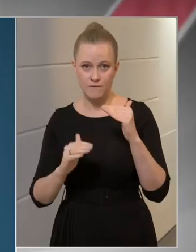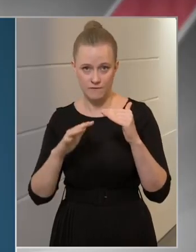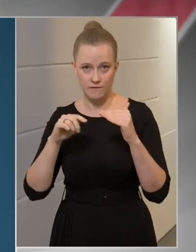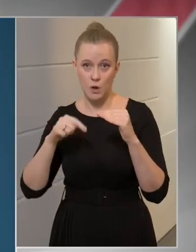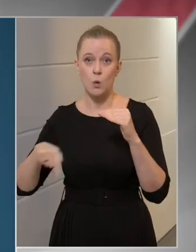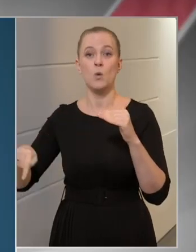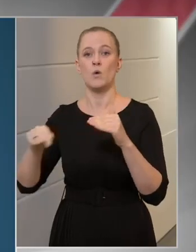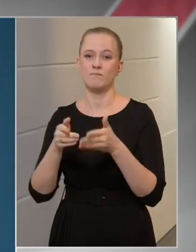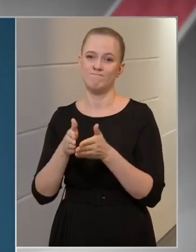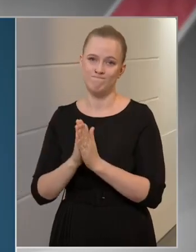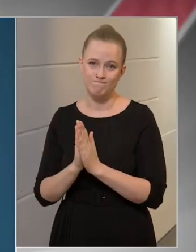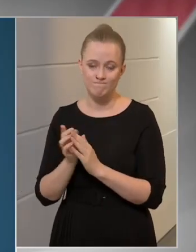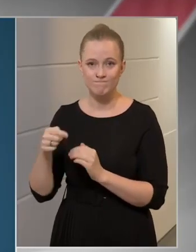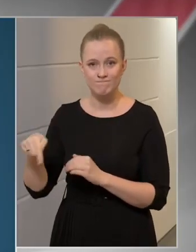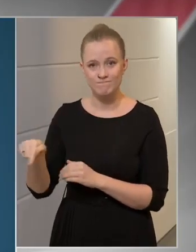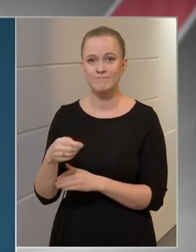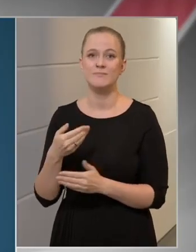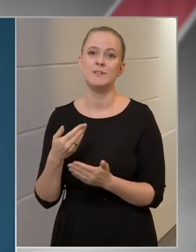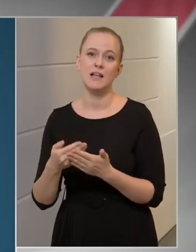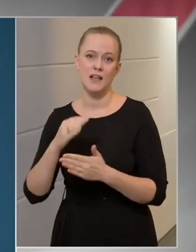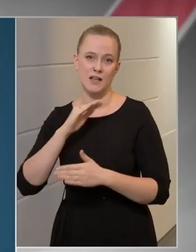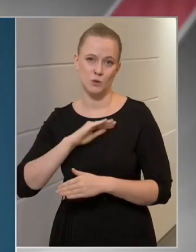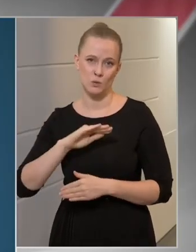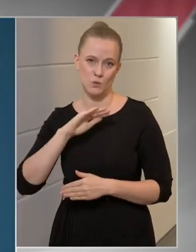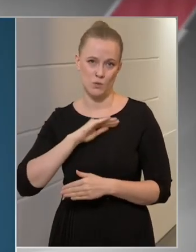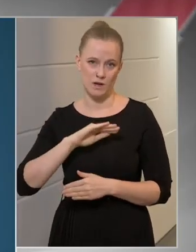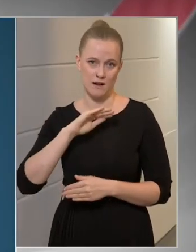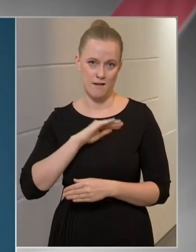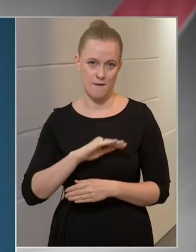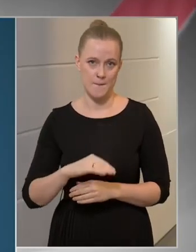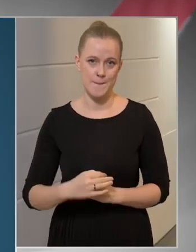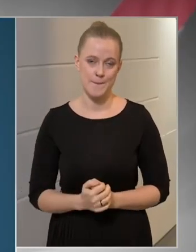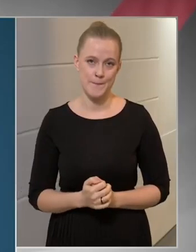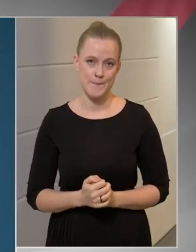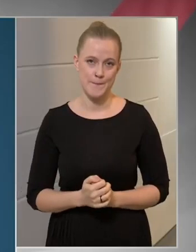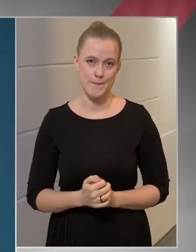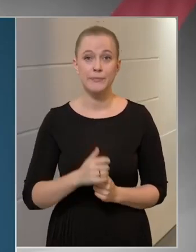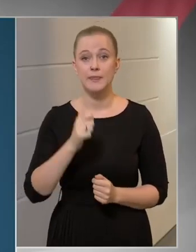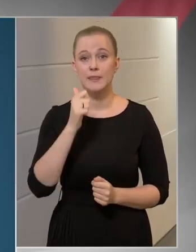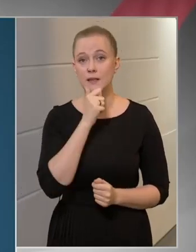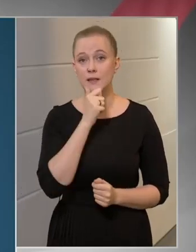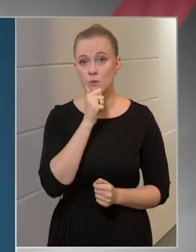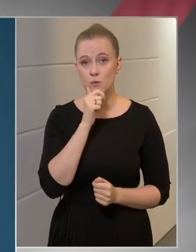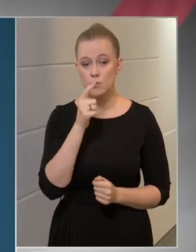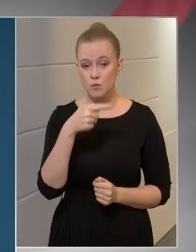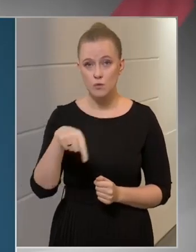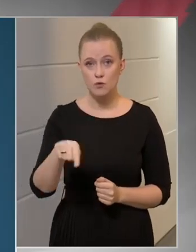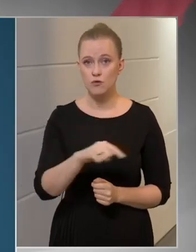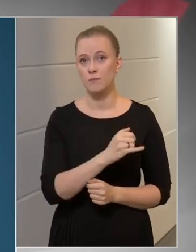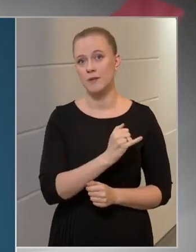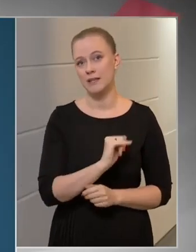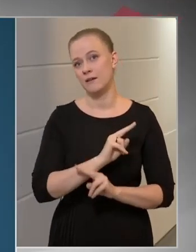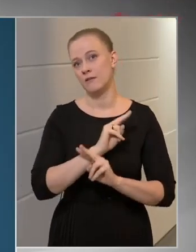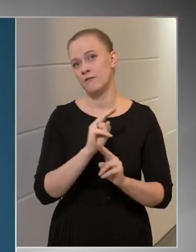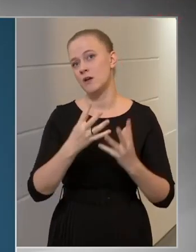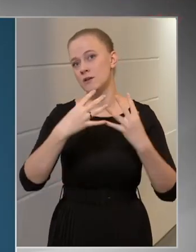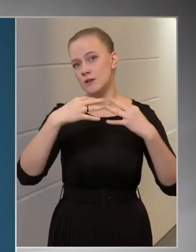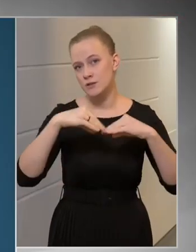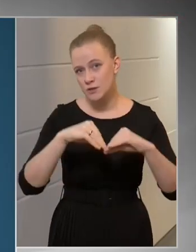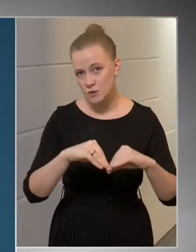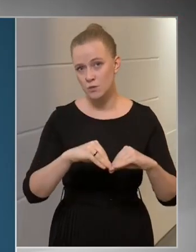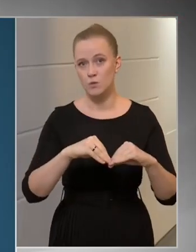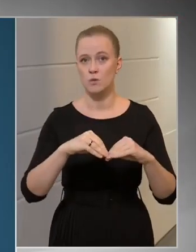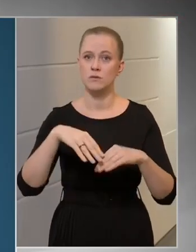tartozik, legyenek türelemmel, hiszen az idősek között mindenkinek ott van a szülője,